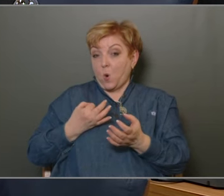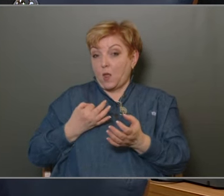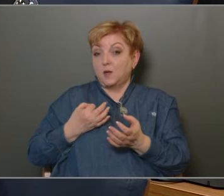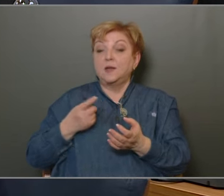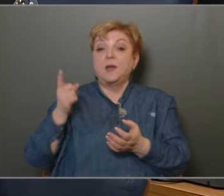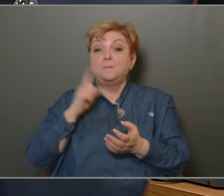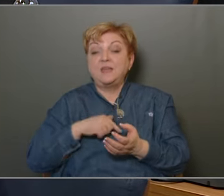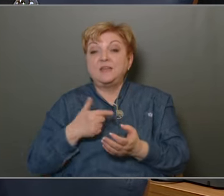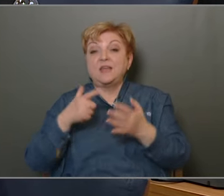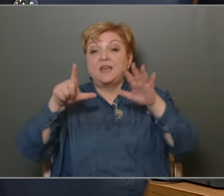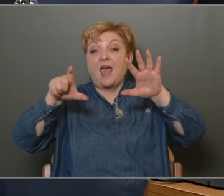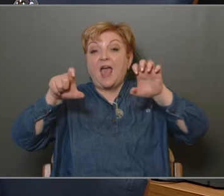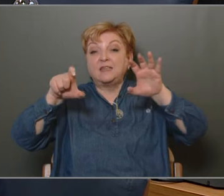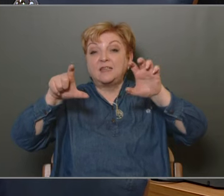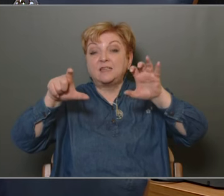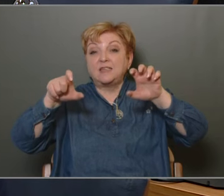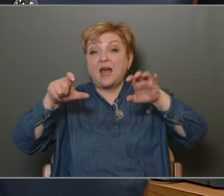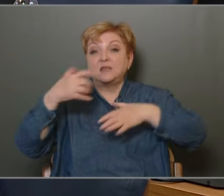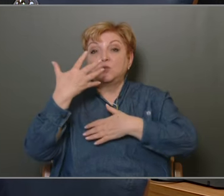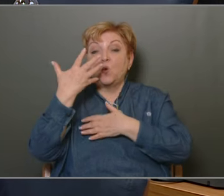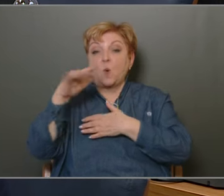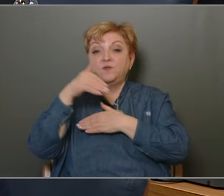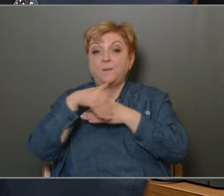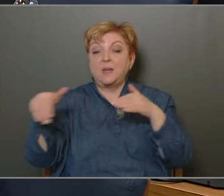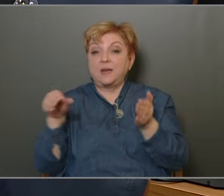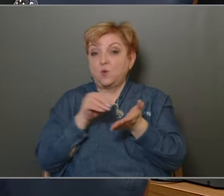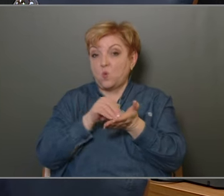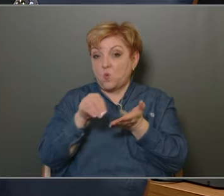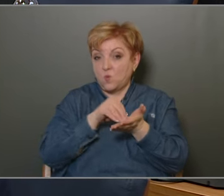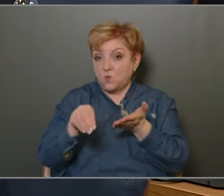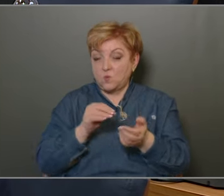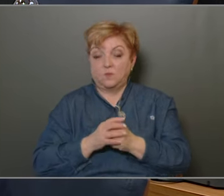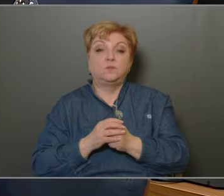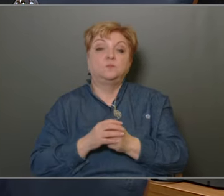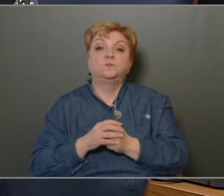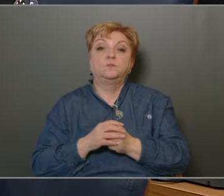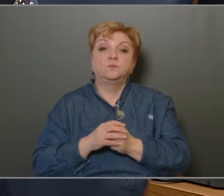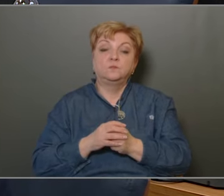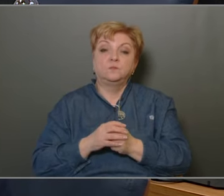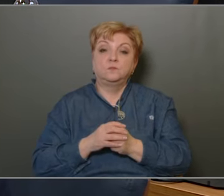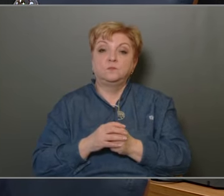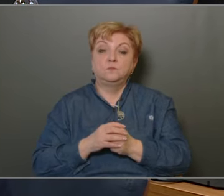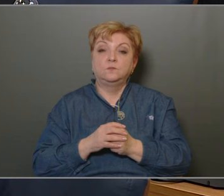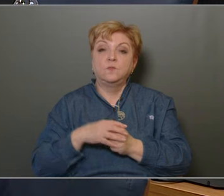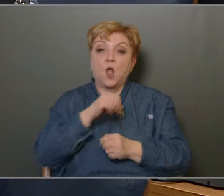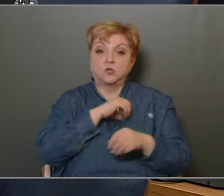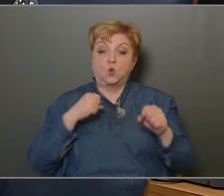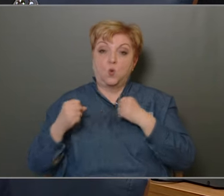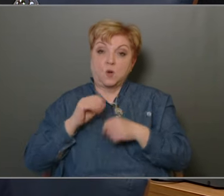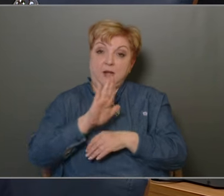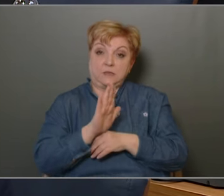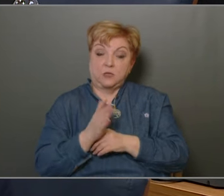mintegy 750 millió forintba kerültek az önkormányzatnak azért,